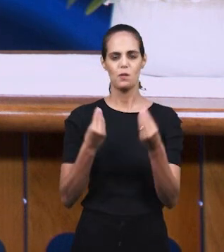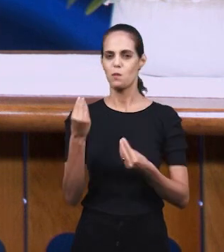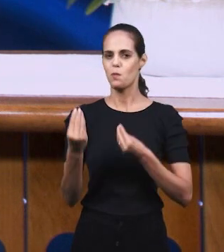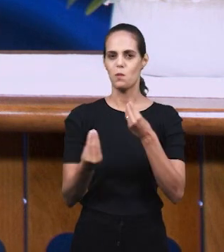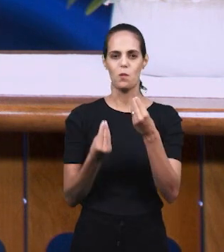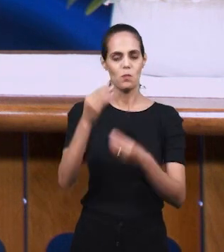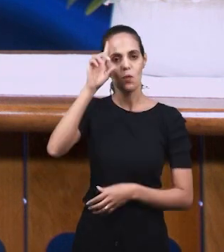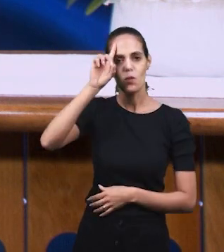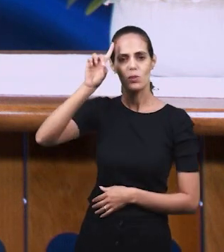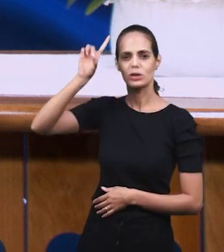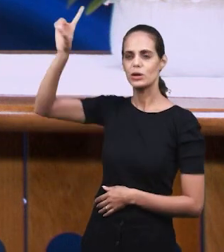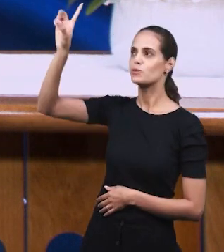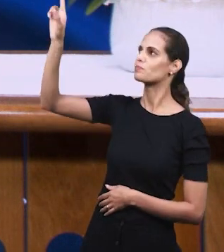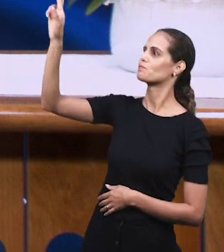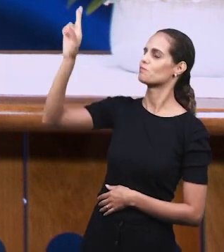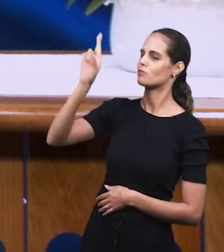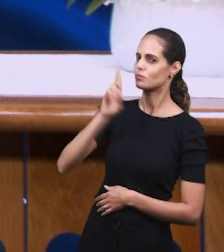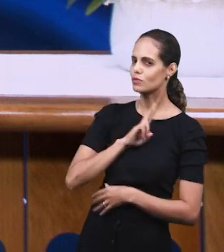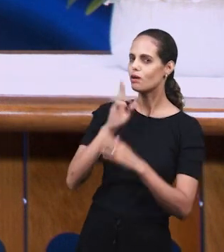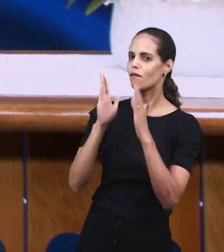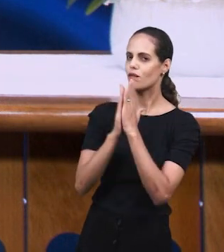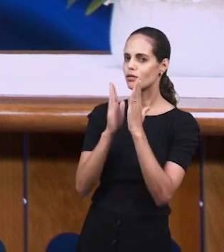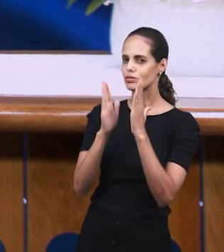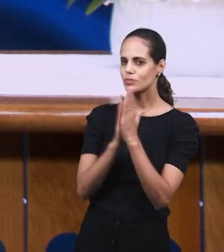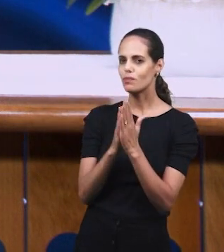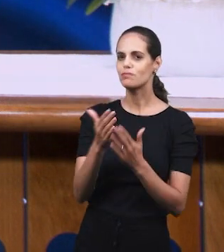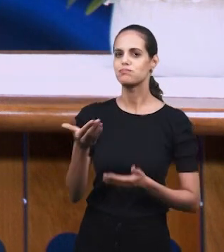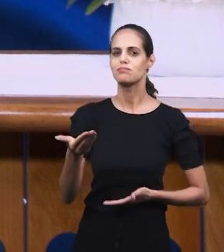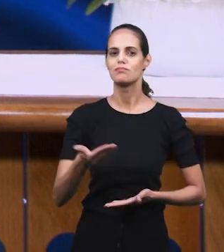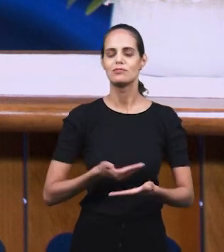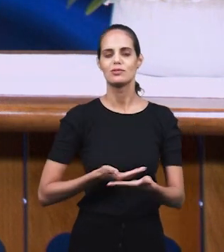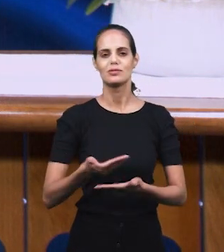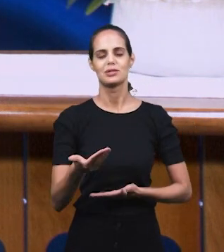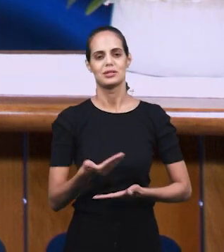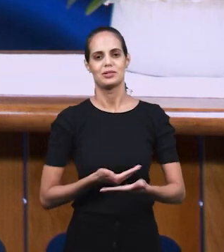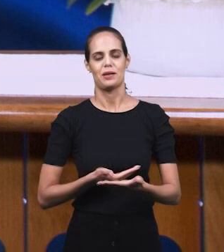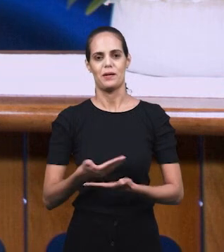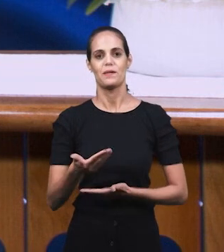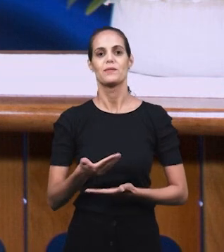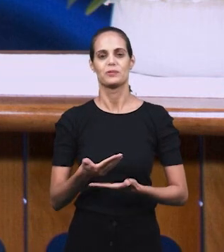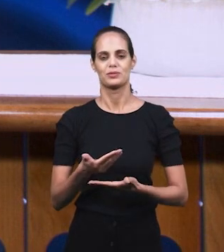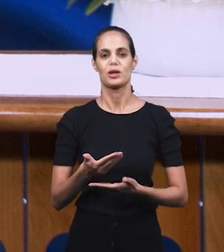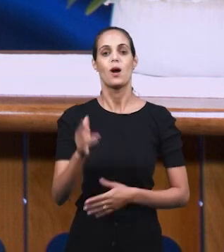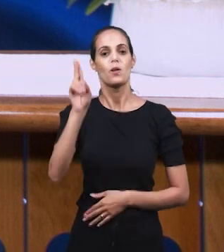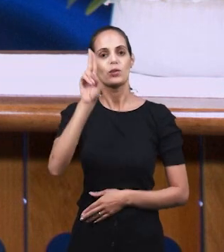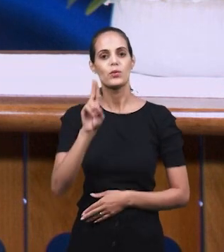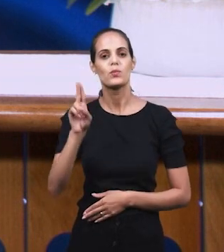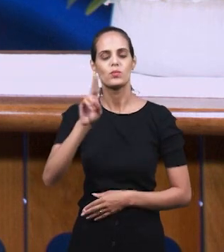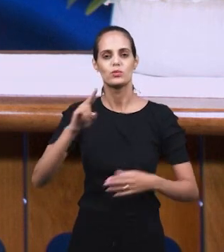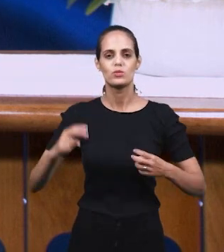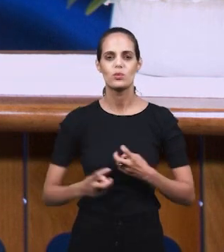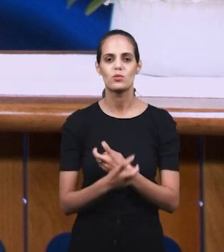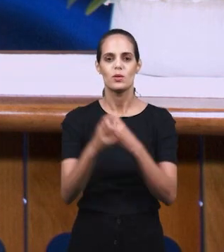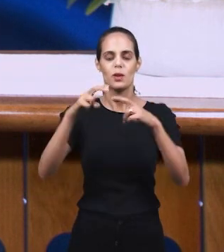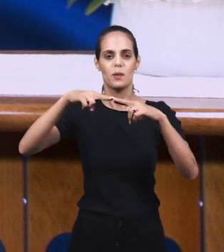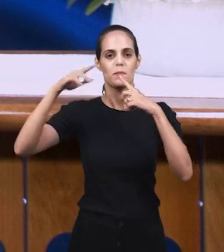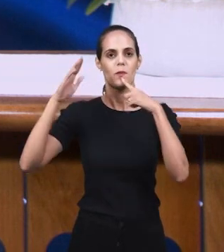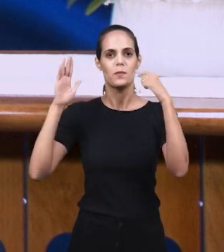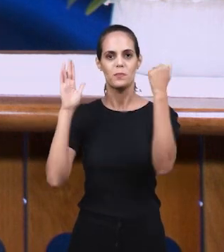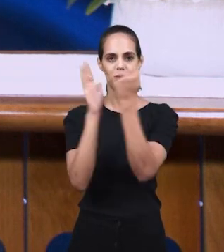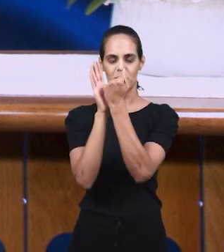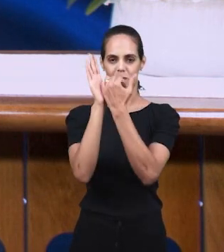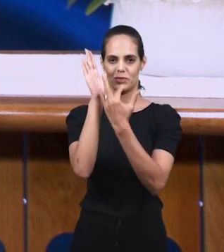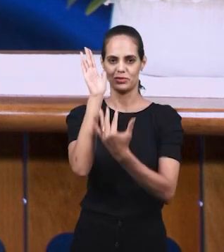Бог всегда готов слышать молитвы своих слуг, которые используют ресурс